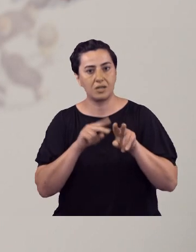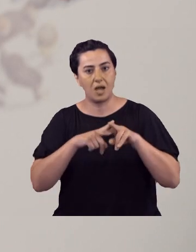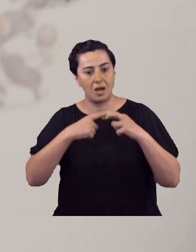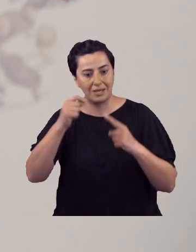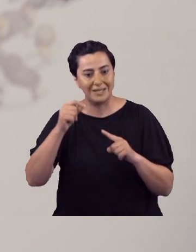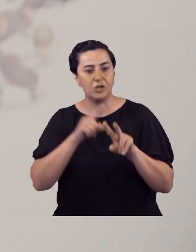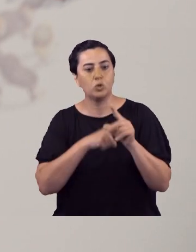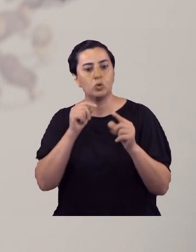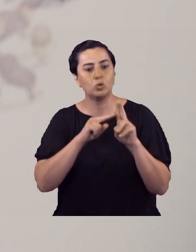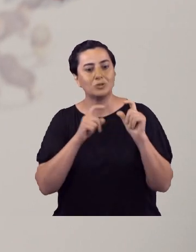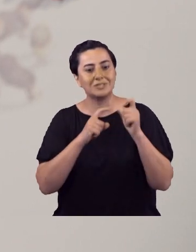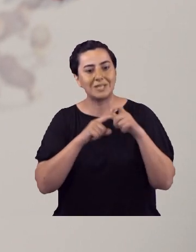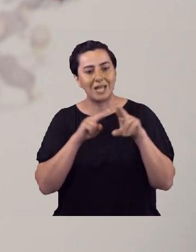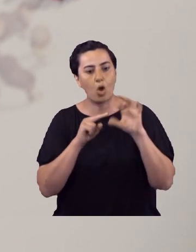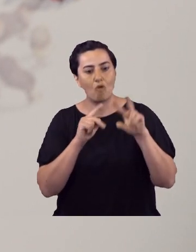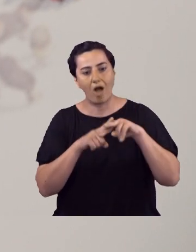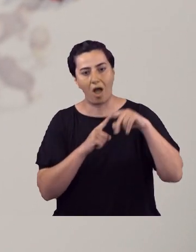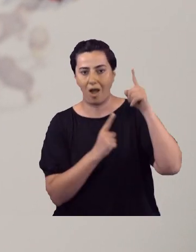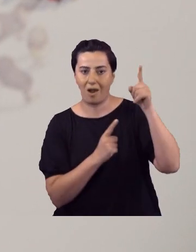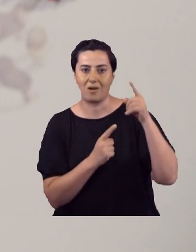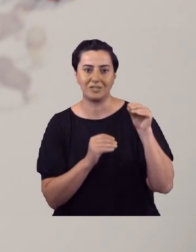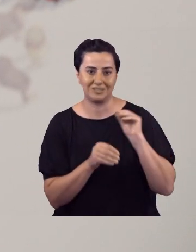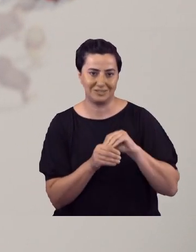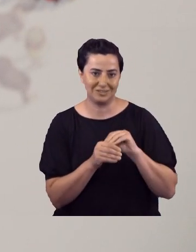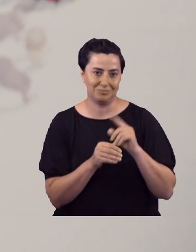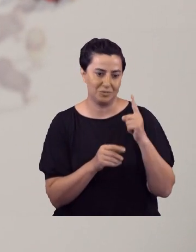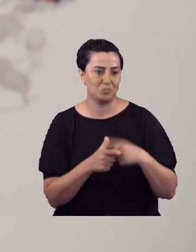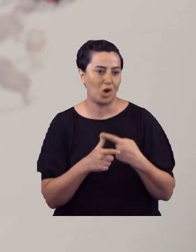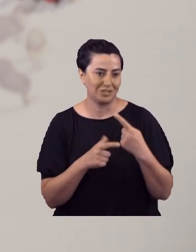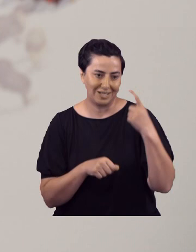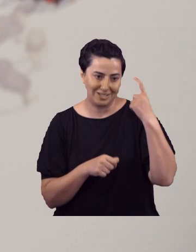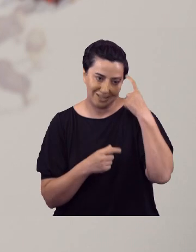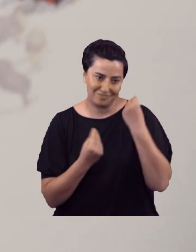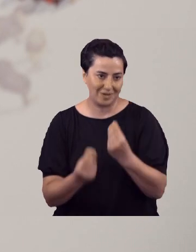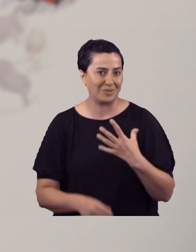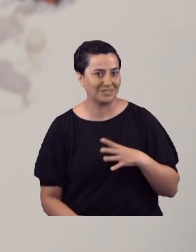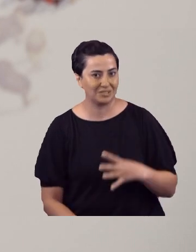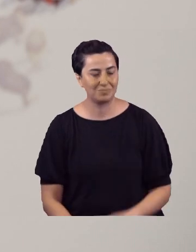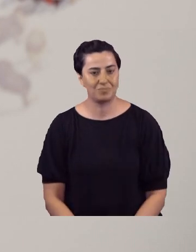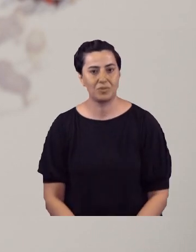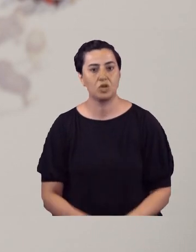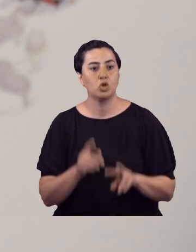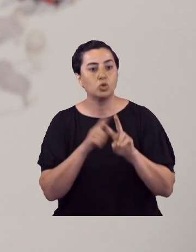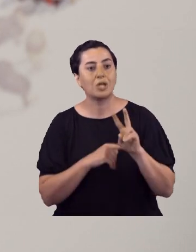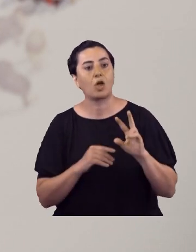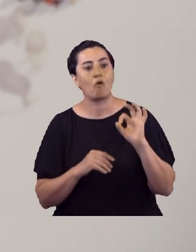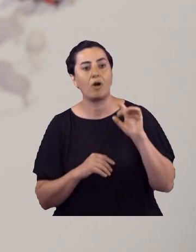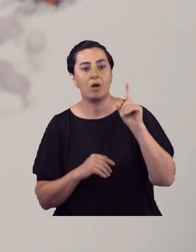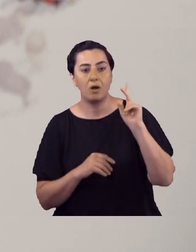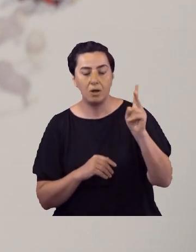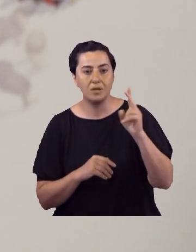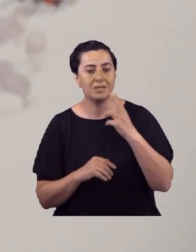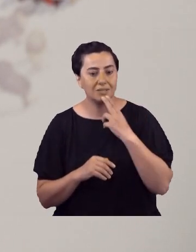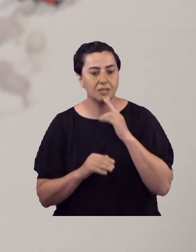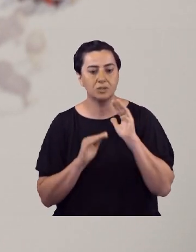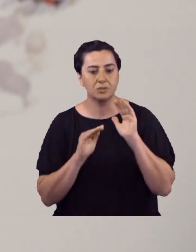Yüksekova'dan bir projeyi, Hakkar Yüksekova'dan bir projeyi sizlere tanıtmak istiyorum. Yüksekova Kadınları Toplumsal